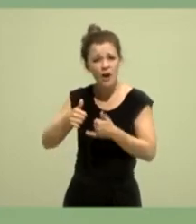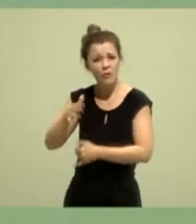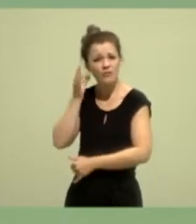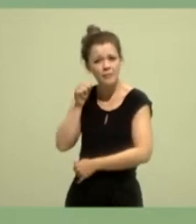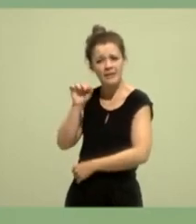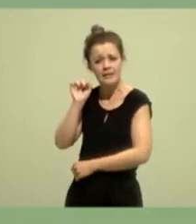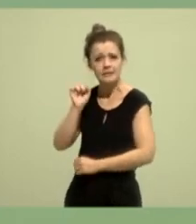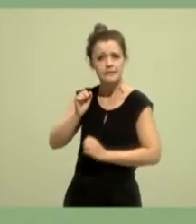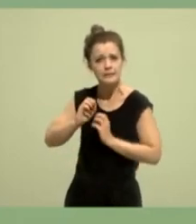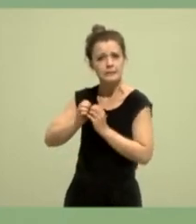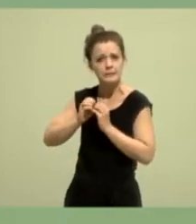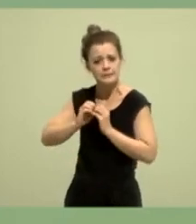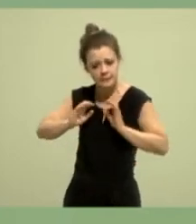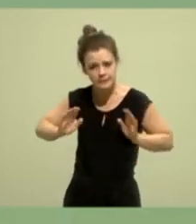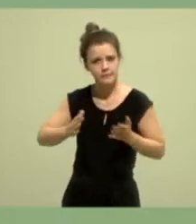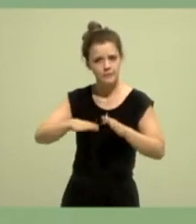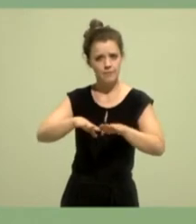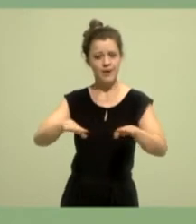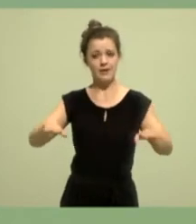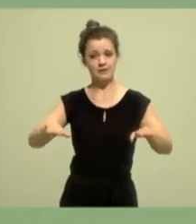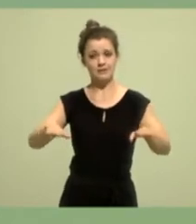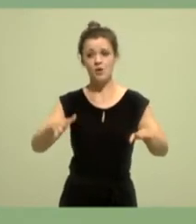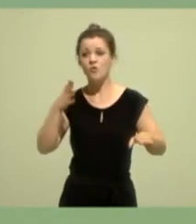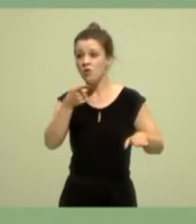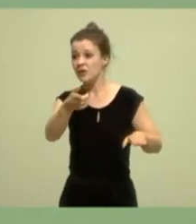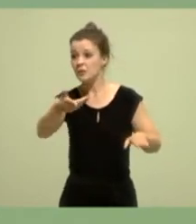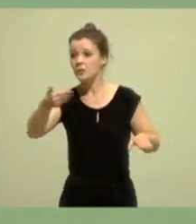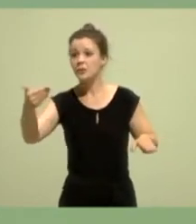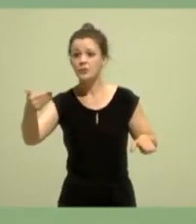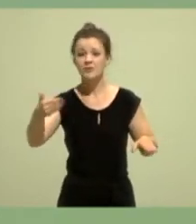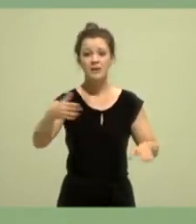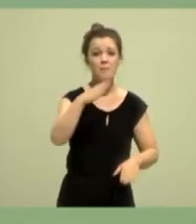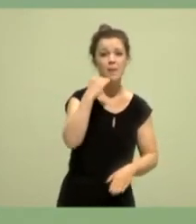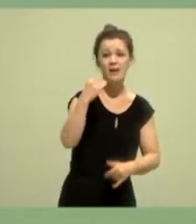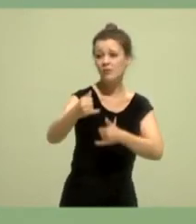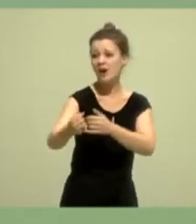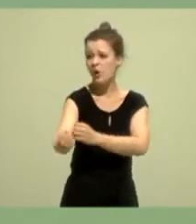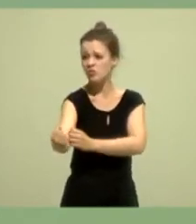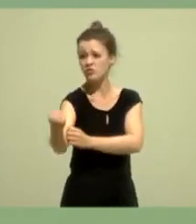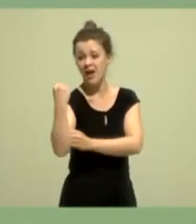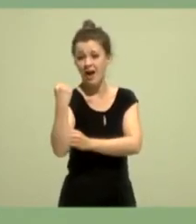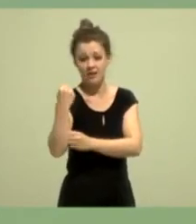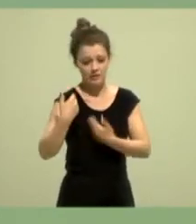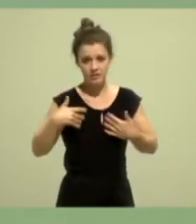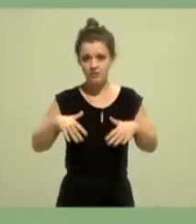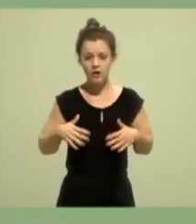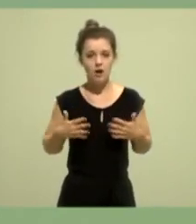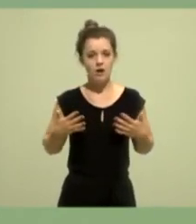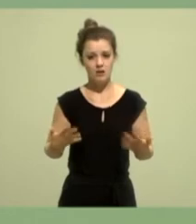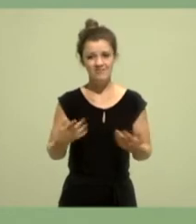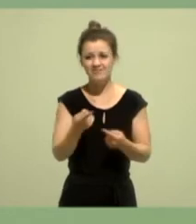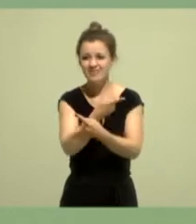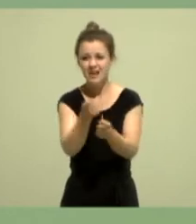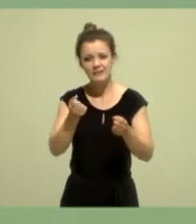es euch nicht gäbe. Die vielen starken Frauen und Männer, die dafür kämpfen, dass das gute Leben für alle möglich ist.